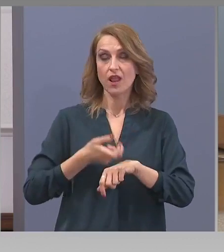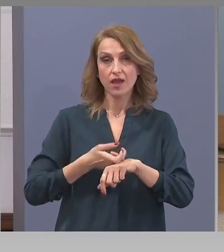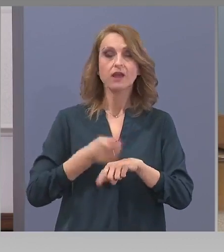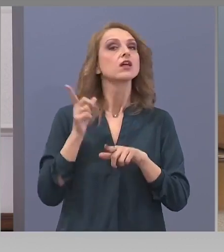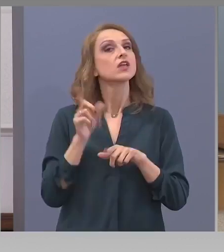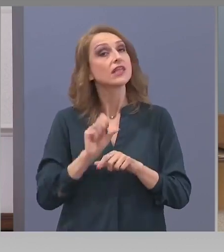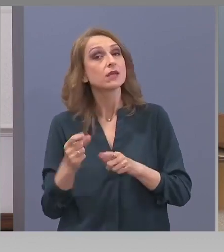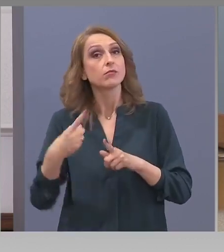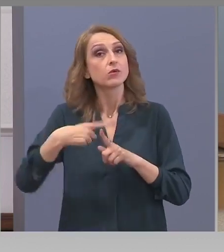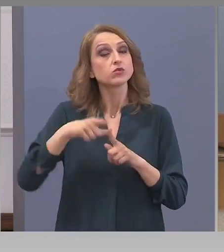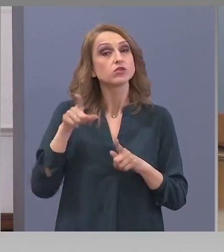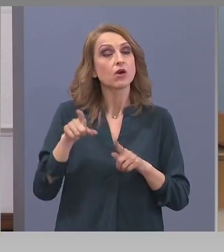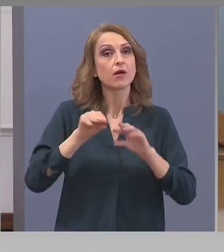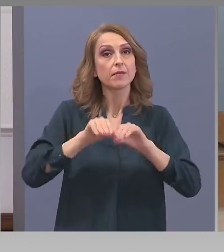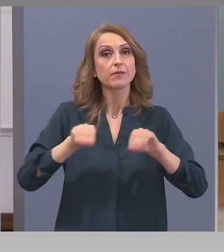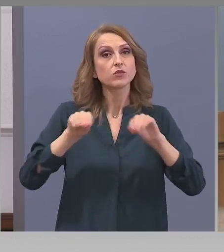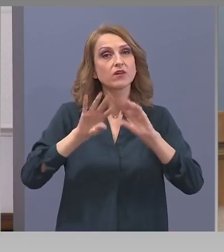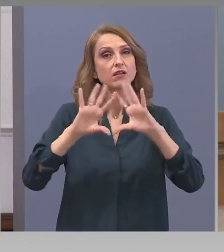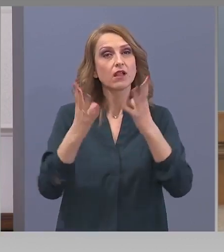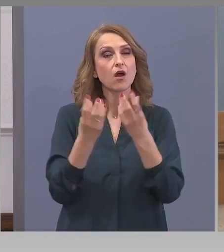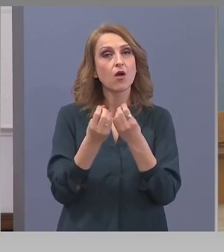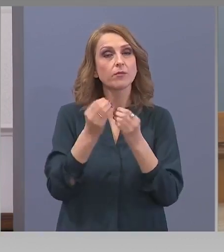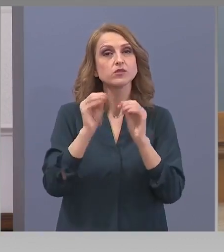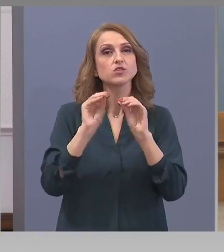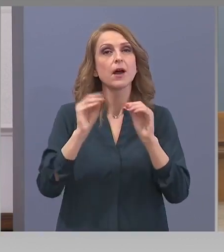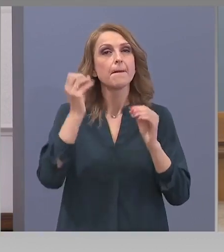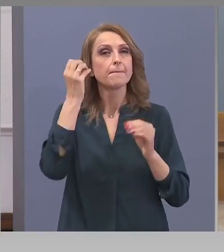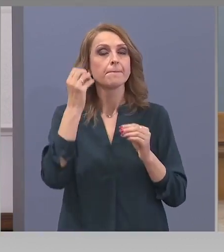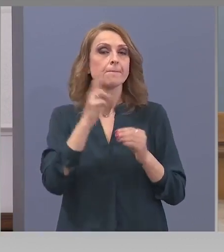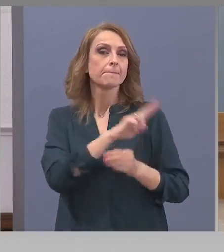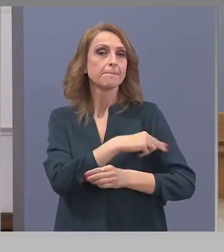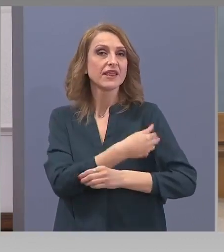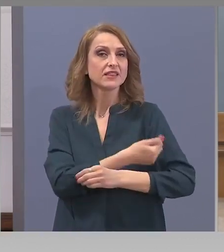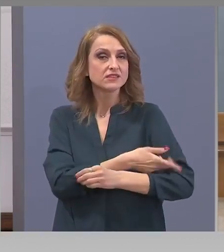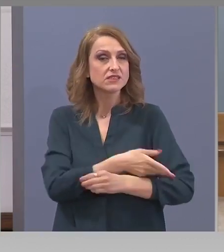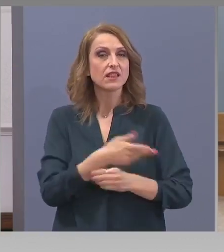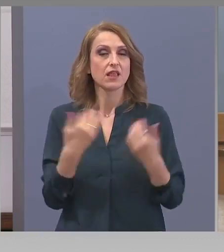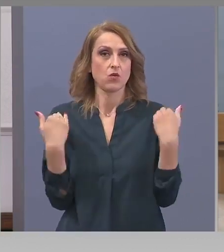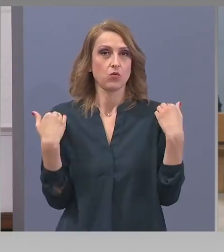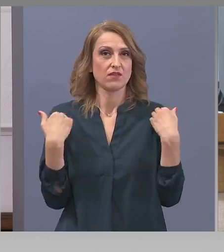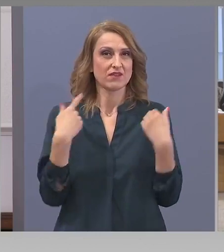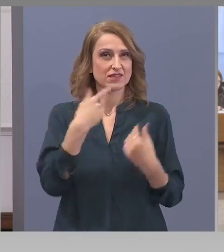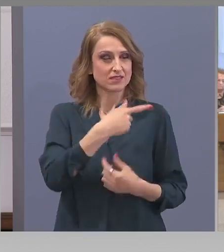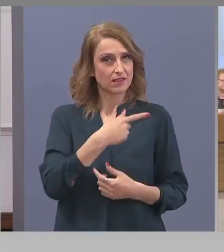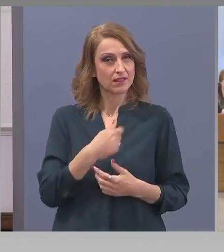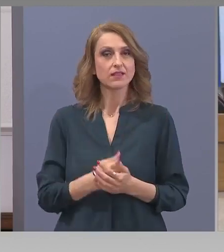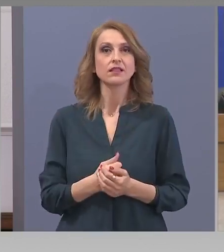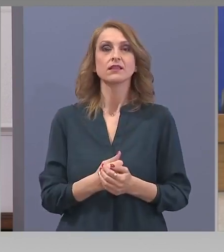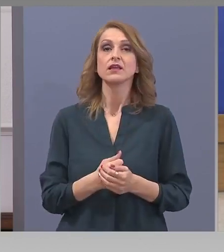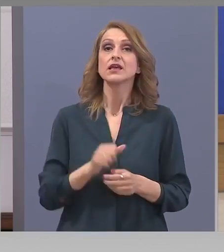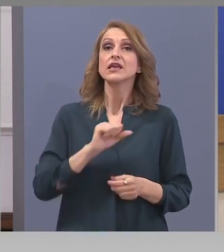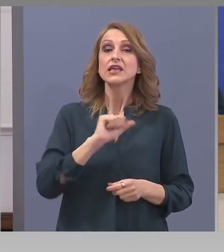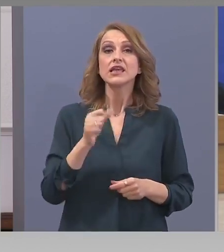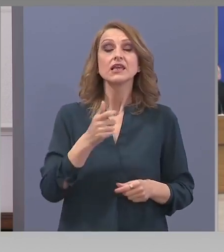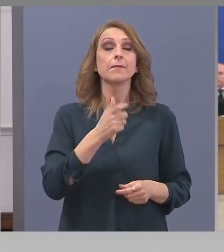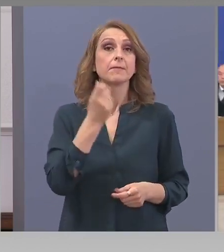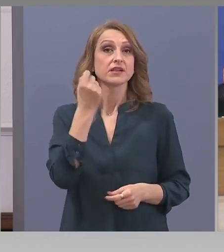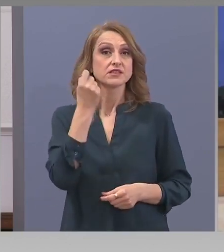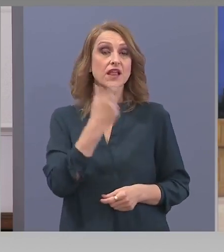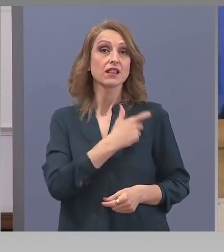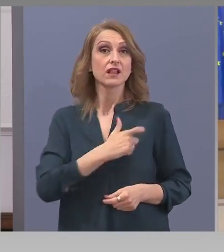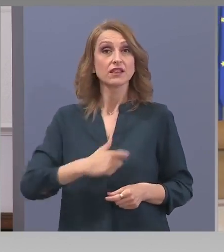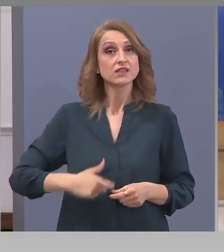преподавател по обща медицина към Медицински факултет на Софийски университет Свети Климен Охрецки и е председател на Националното сдружение на